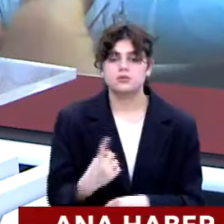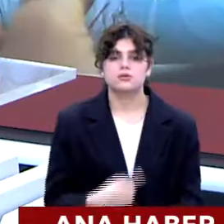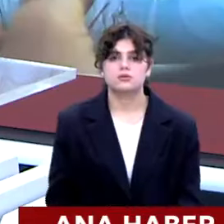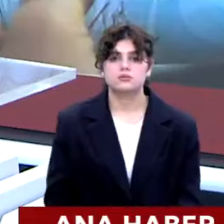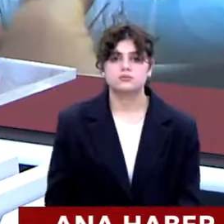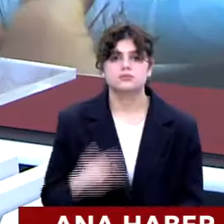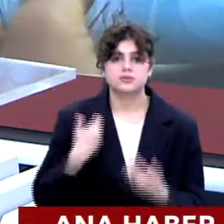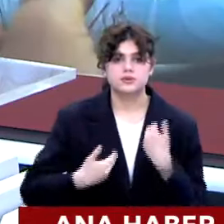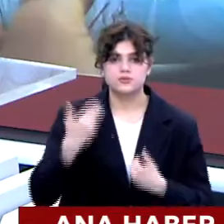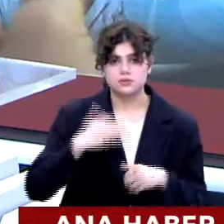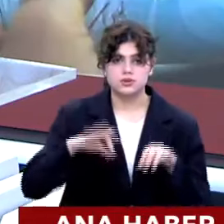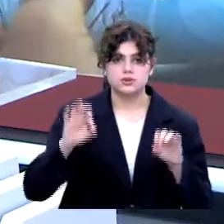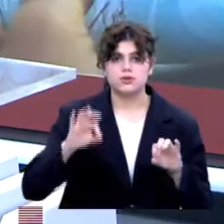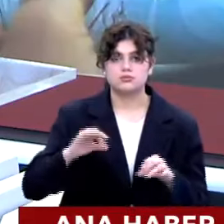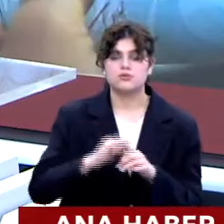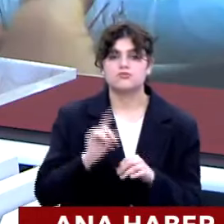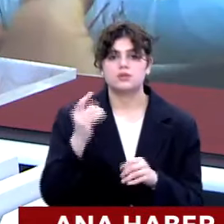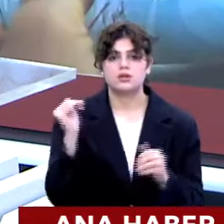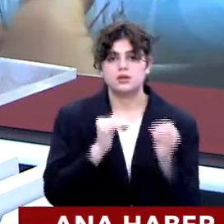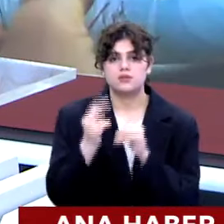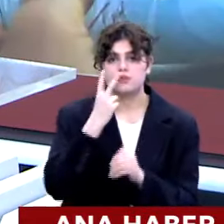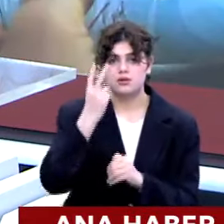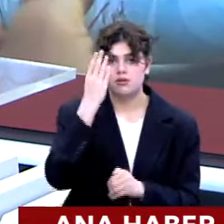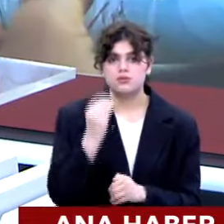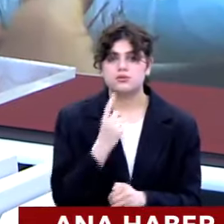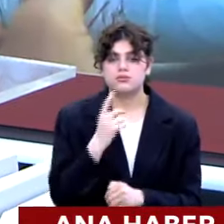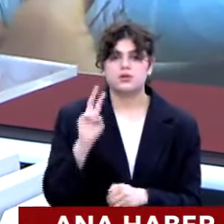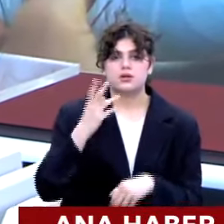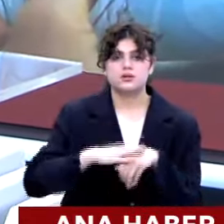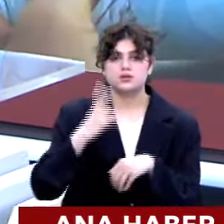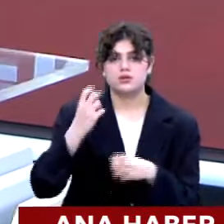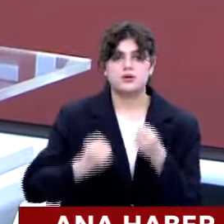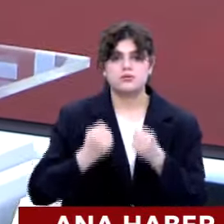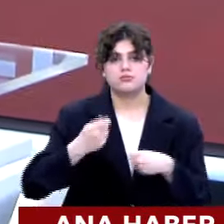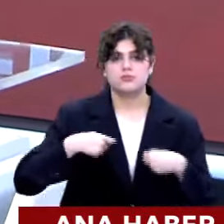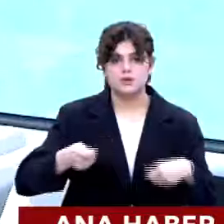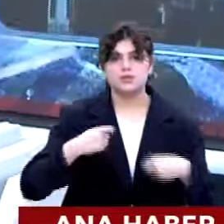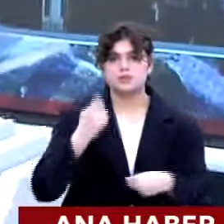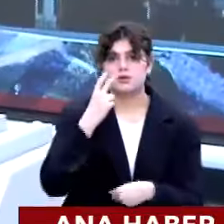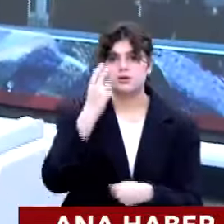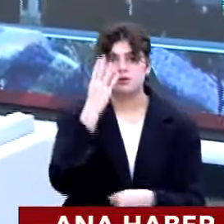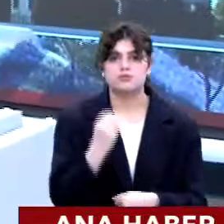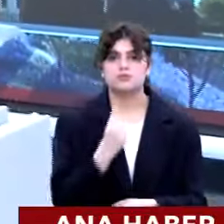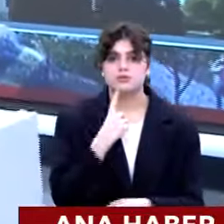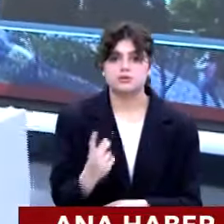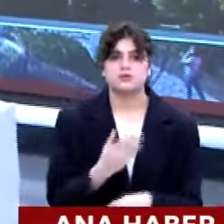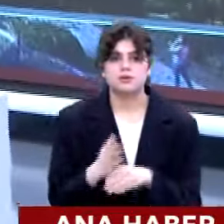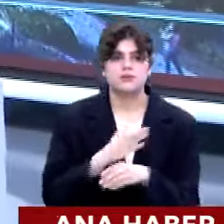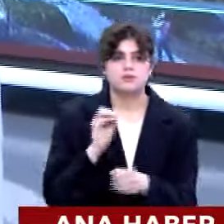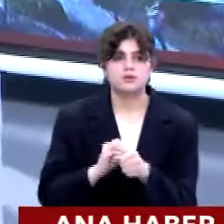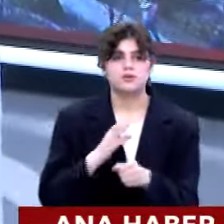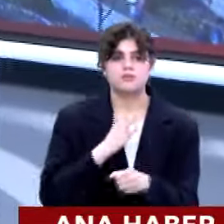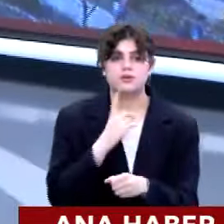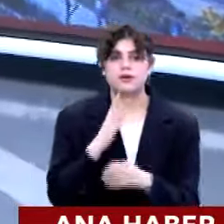Evet kıymetli seyircilerim şimdi bir de gelin bakalım ikinci el fiyatlarına bir bakacağız. Ne oluyor ne bitiyor?